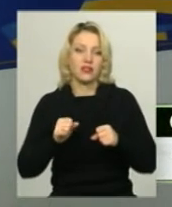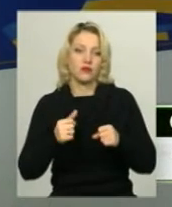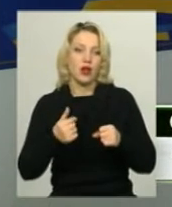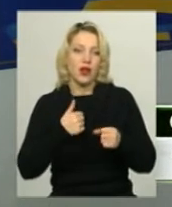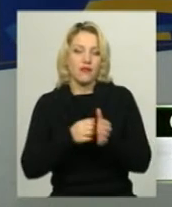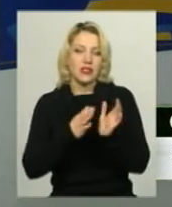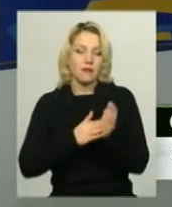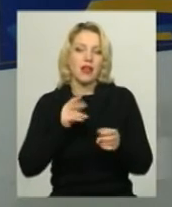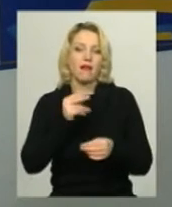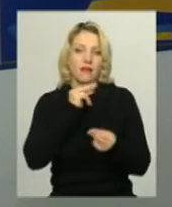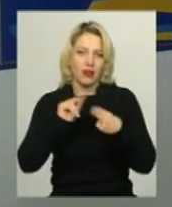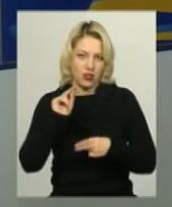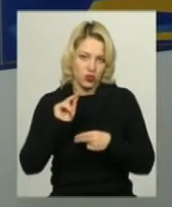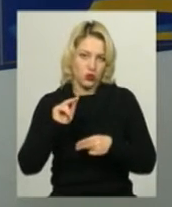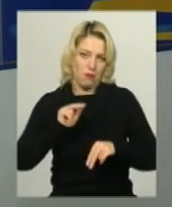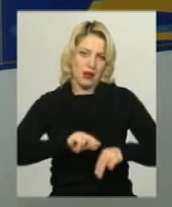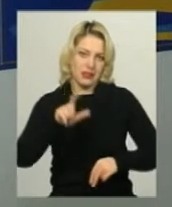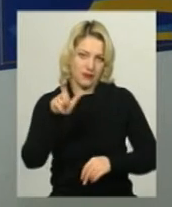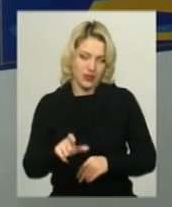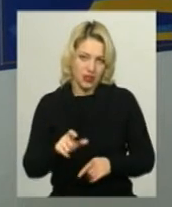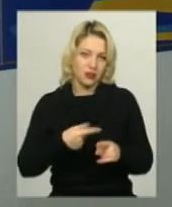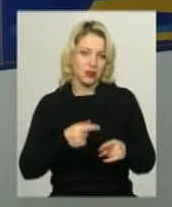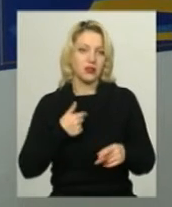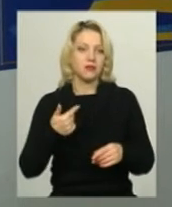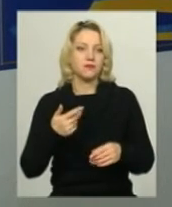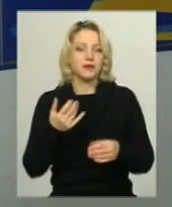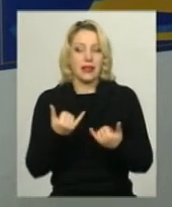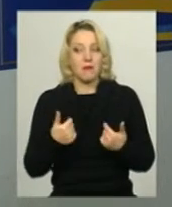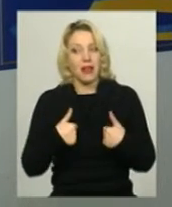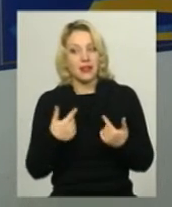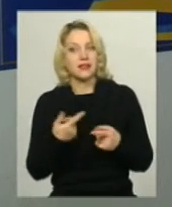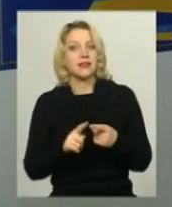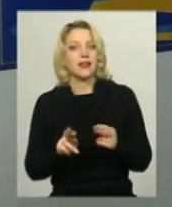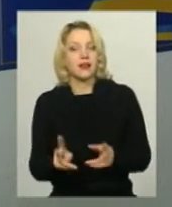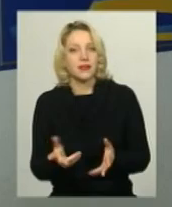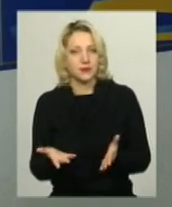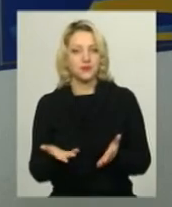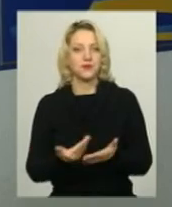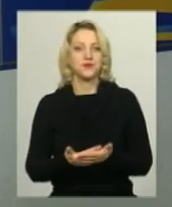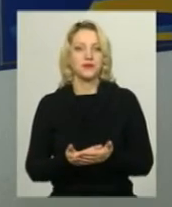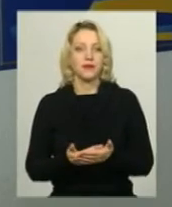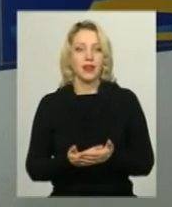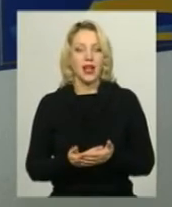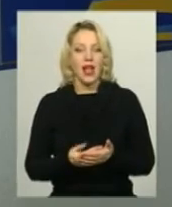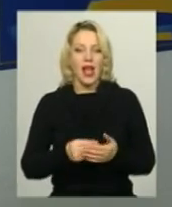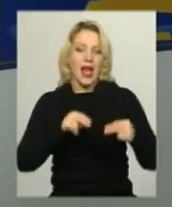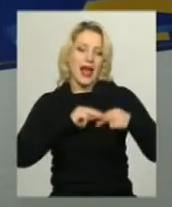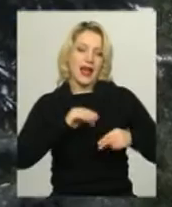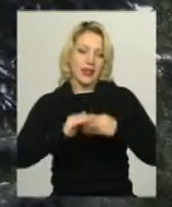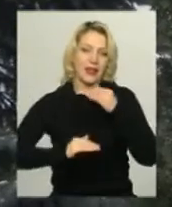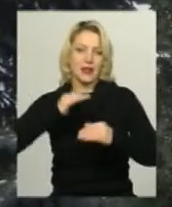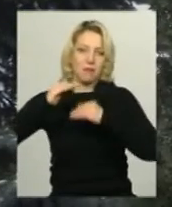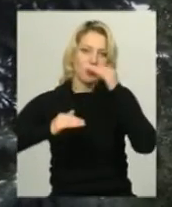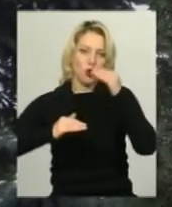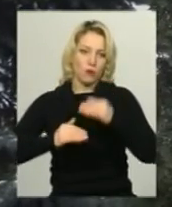працівників. Це було приємно. І для мене це певний такий, в кар'єрній службі такий певний підйом.